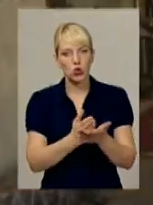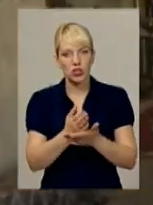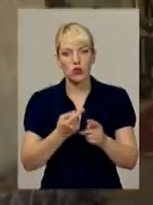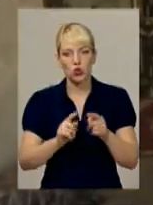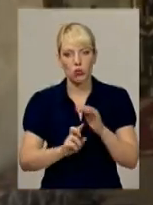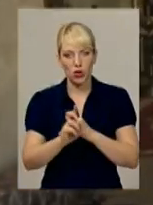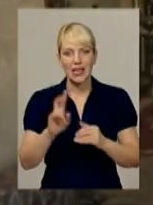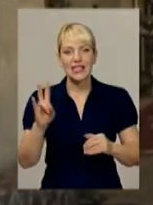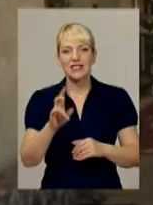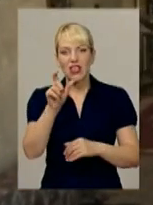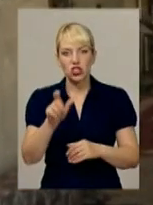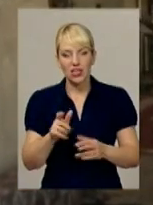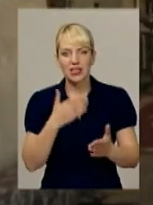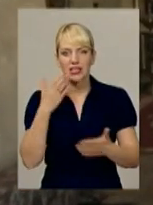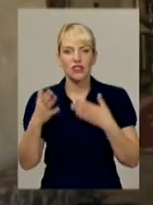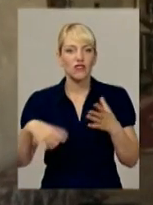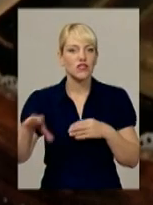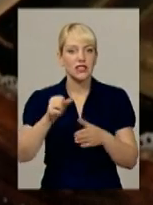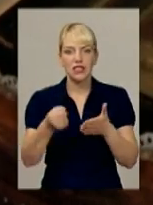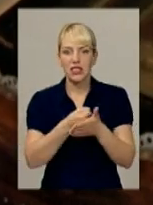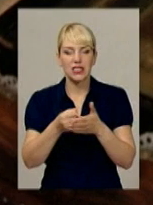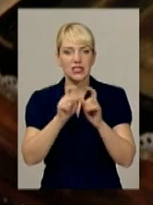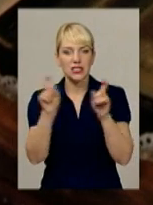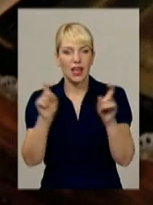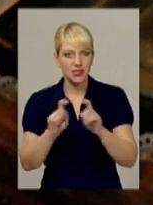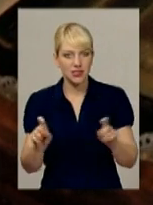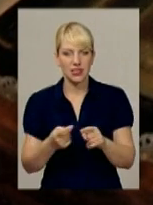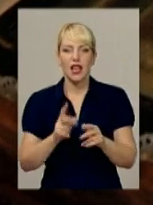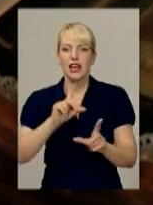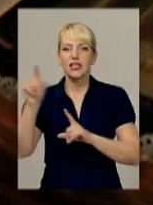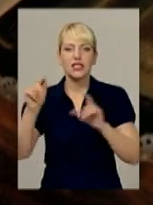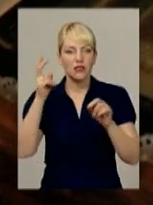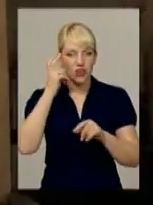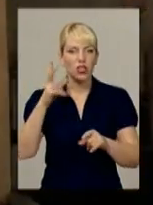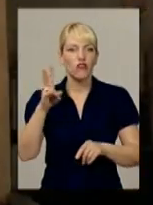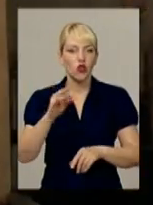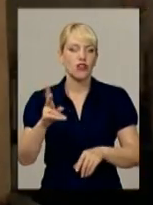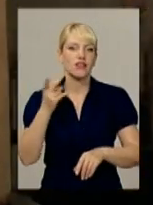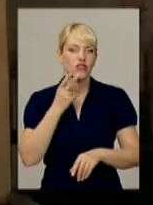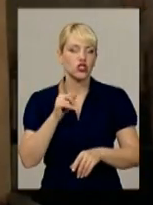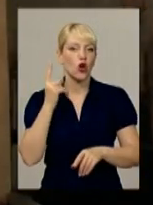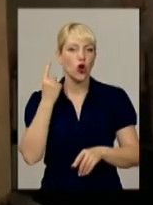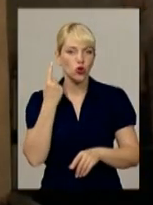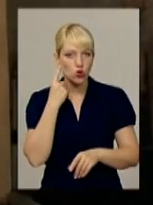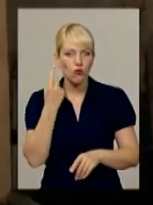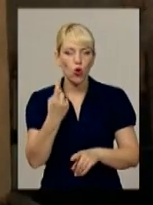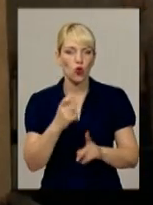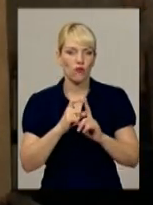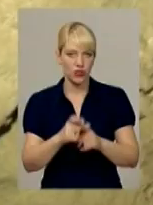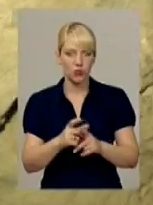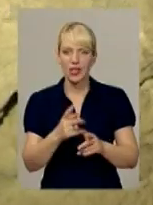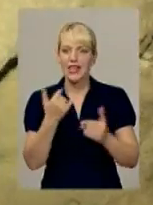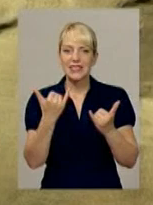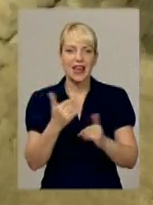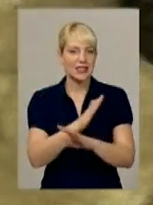священник уже звертався у всі можливі інстанції. Їздив навіть до Києва, але всюди чув одну й ту ж відповідь, зараз не час. Останній свій